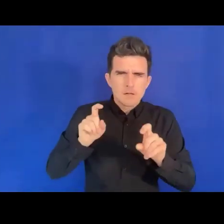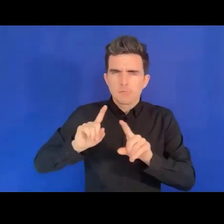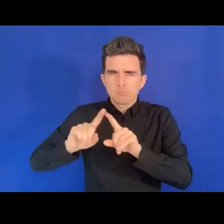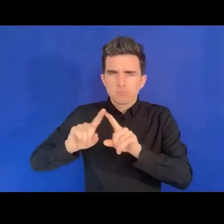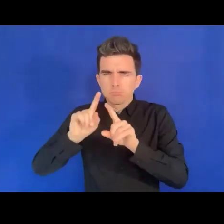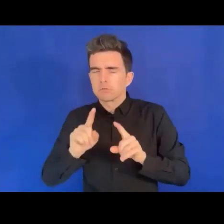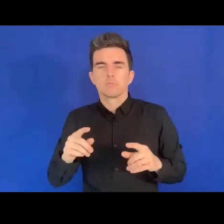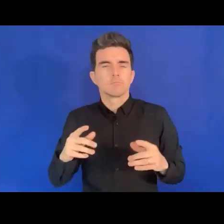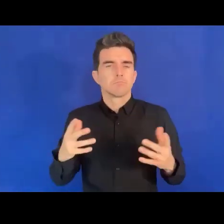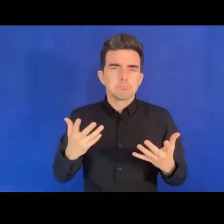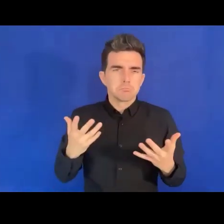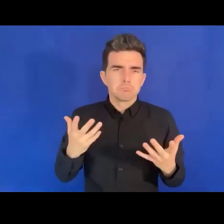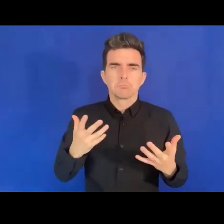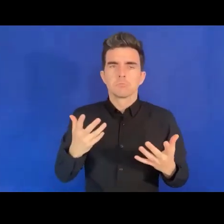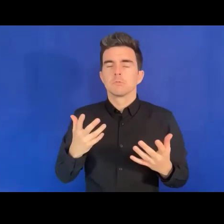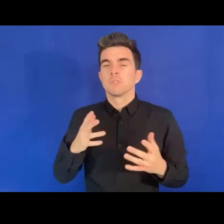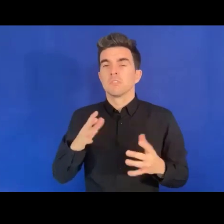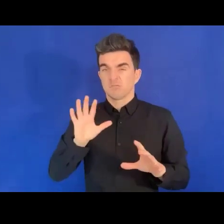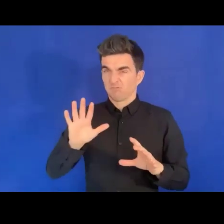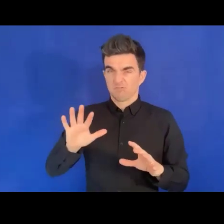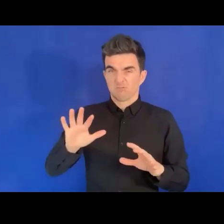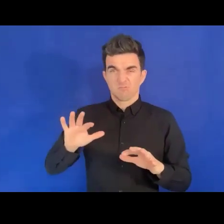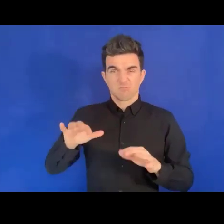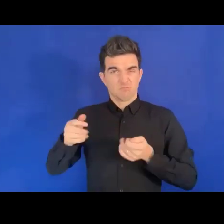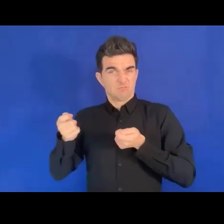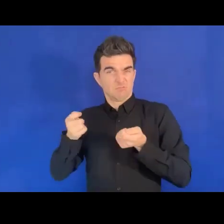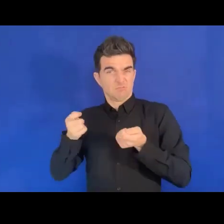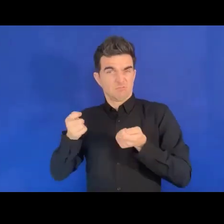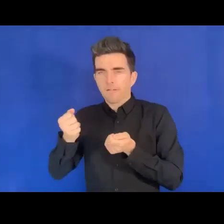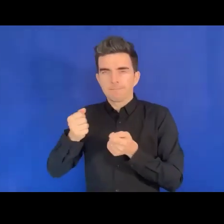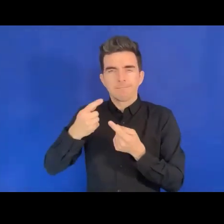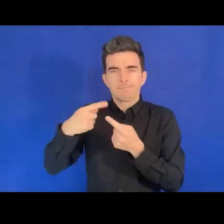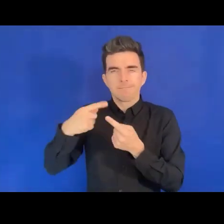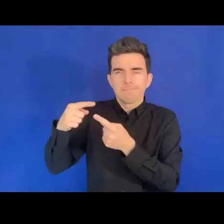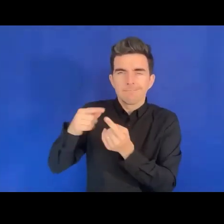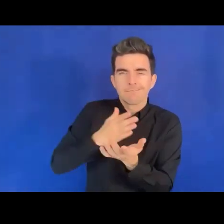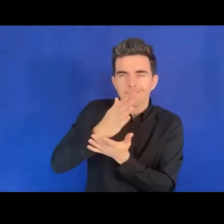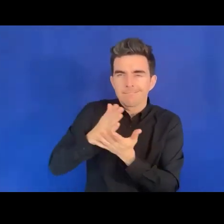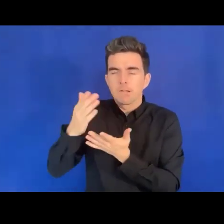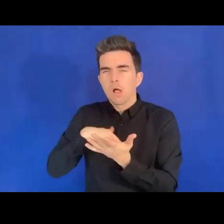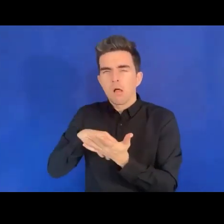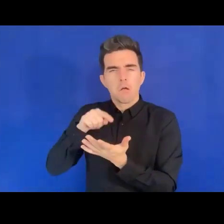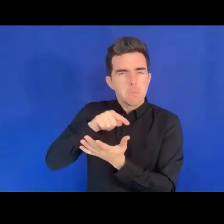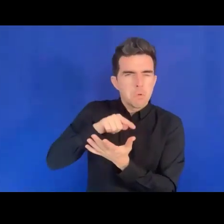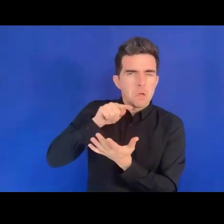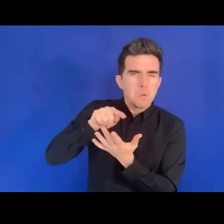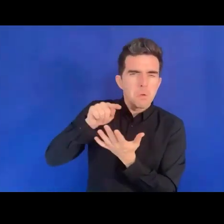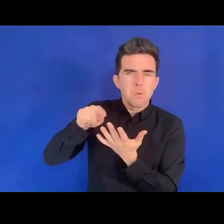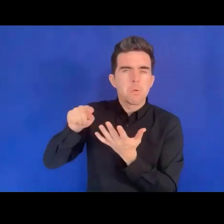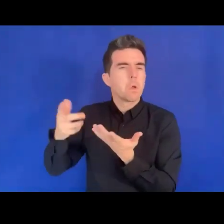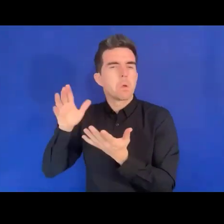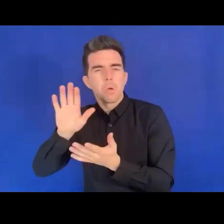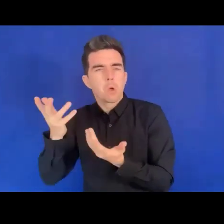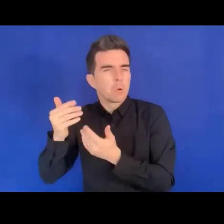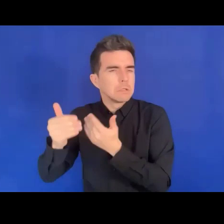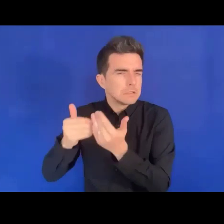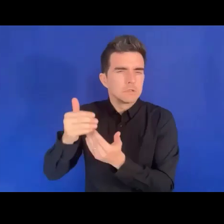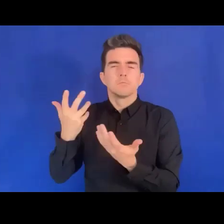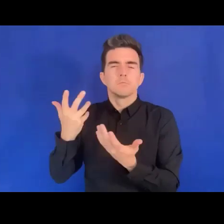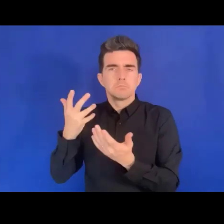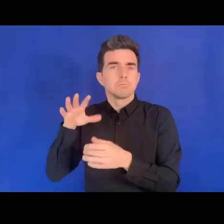Nous devons aussi faire des importations des produits